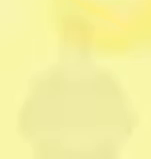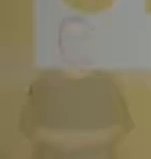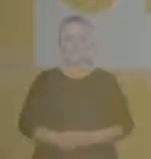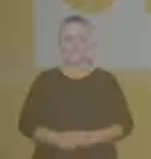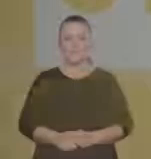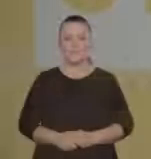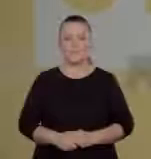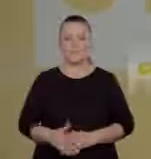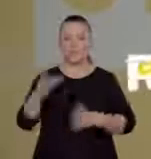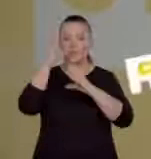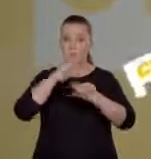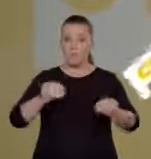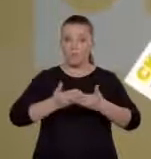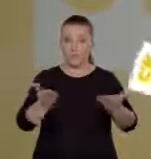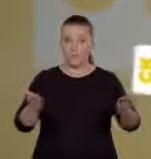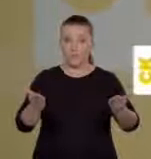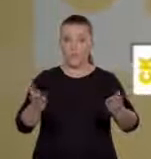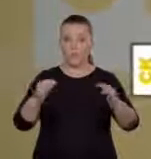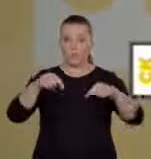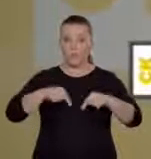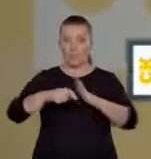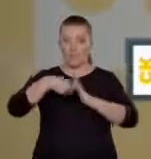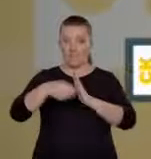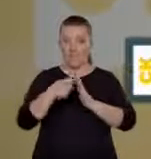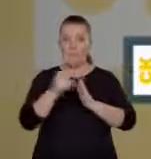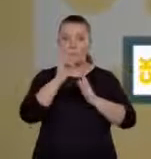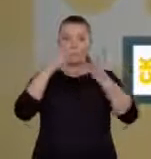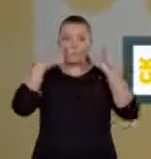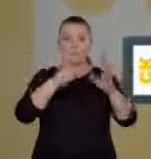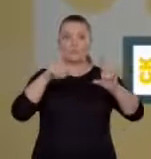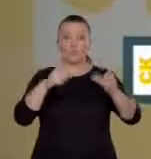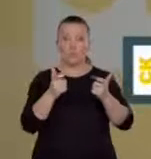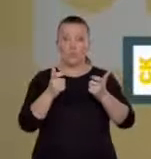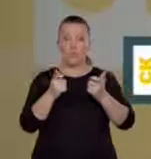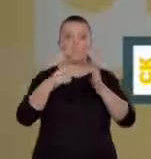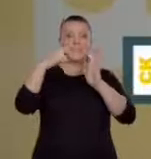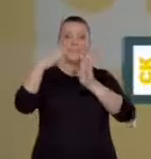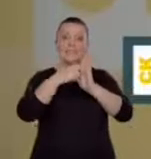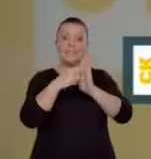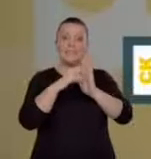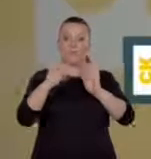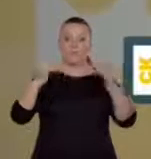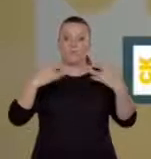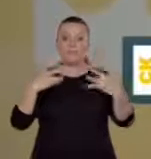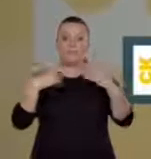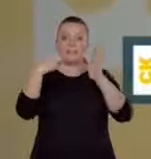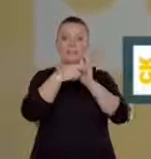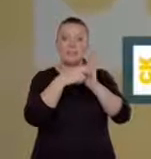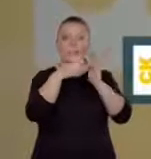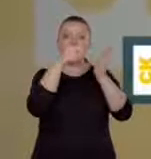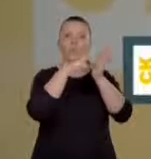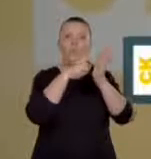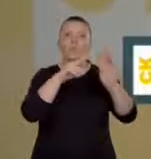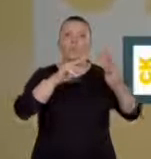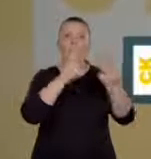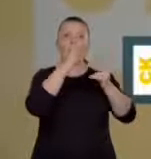W tym filmie skupimy się na pokazaniu różnic pomiędzy cechami organizmów, które są przystosowaniami,